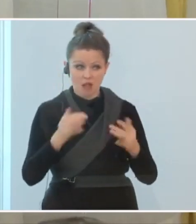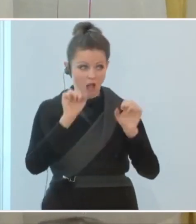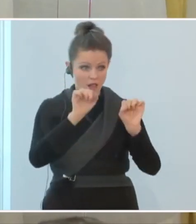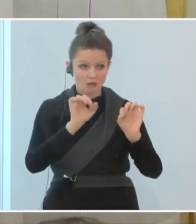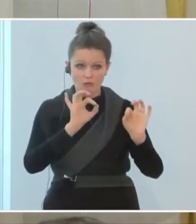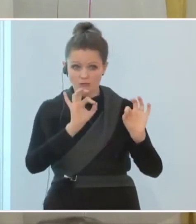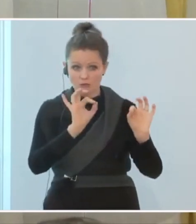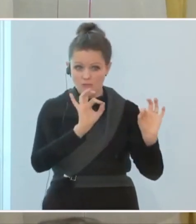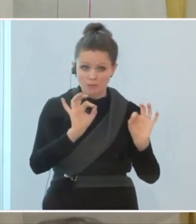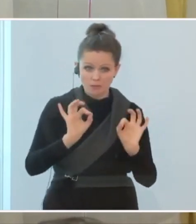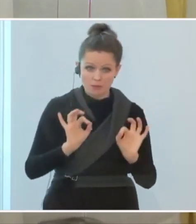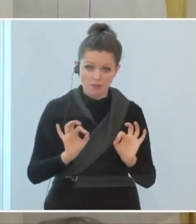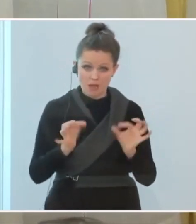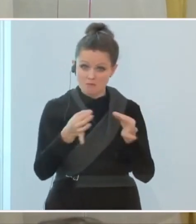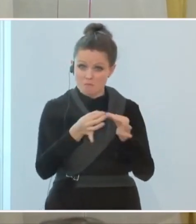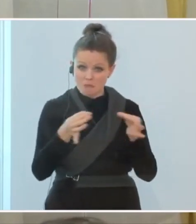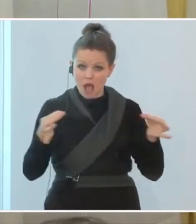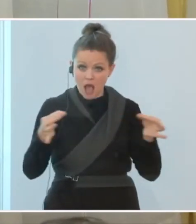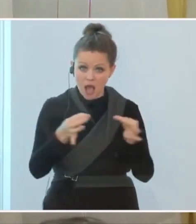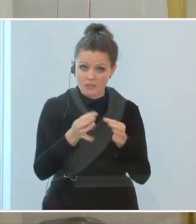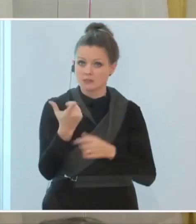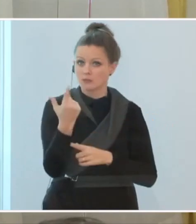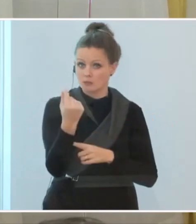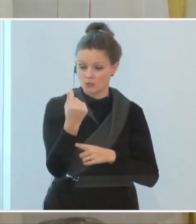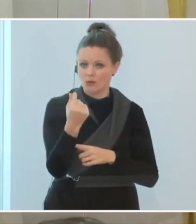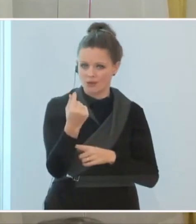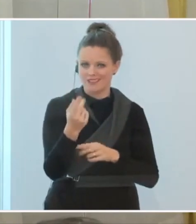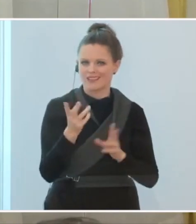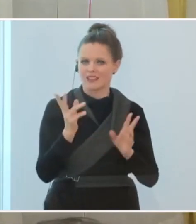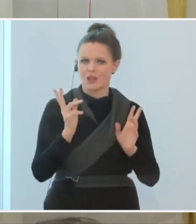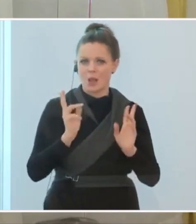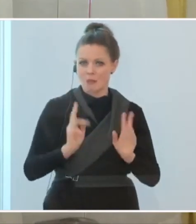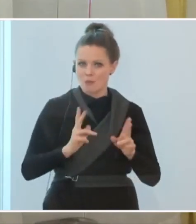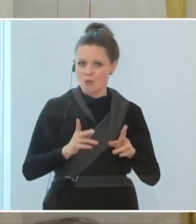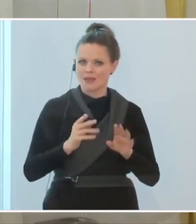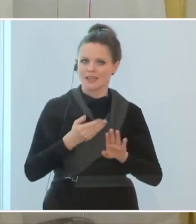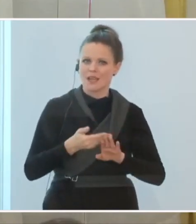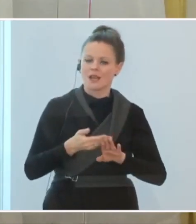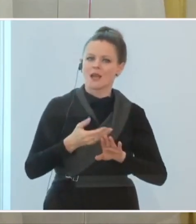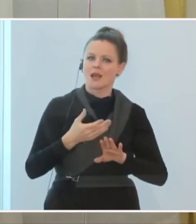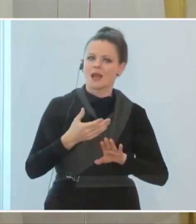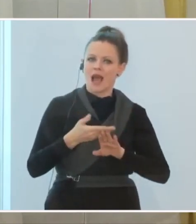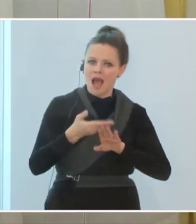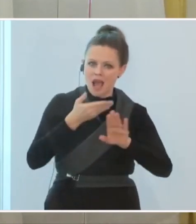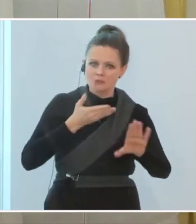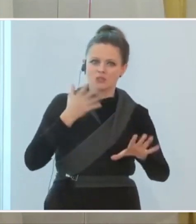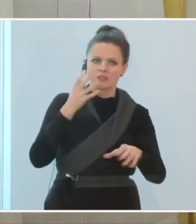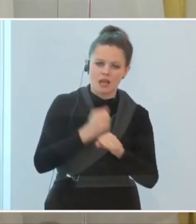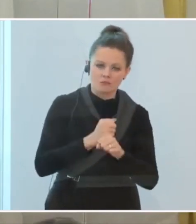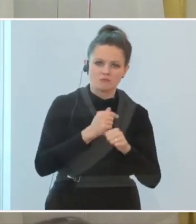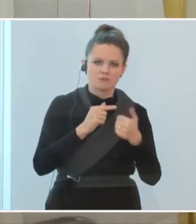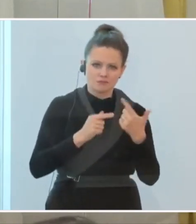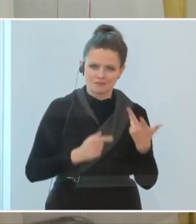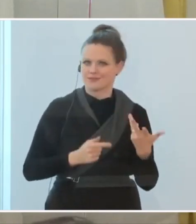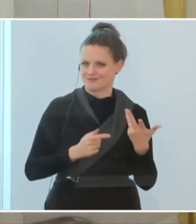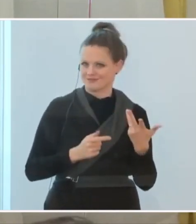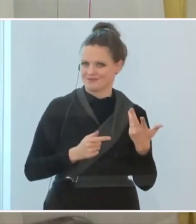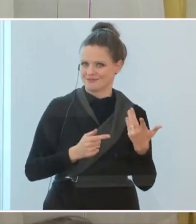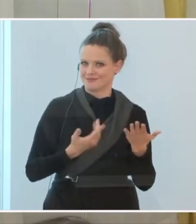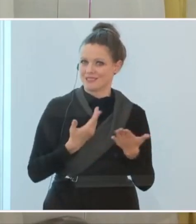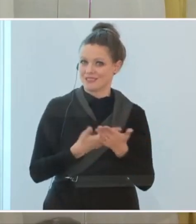Kunden im Einkaufszentrum gibt, dann kann sichergestellt werden, dass Mindestabstand eingehalten werden kann, etc. Und darum geht es,